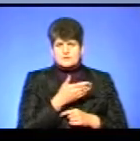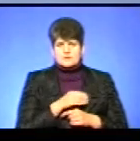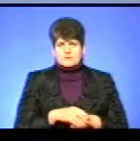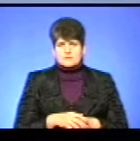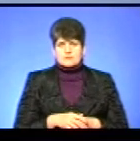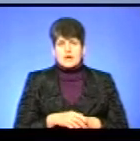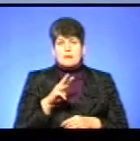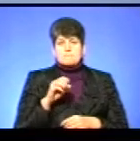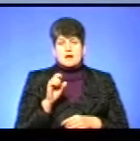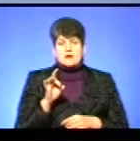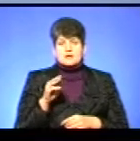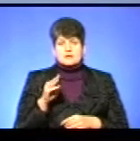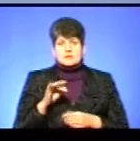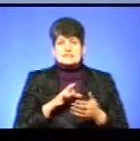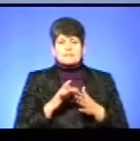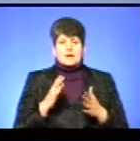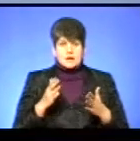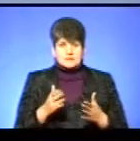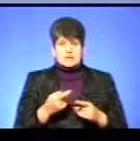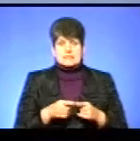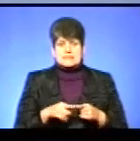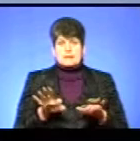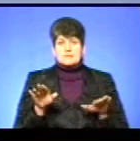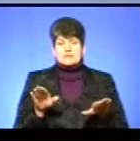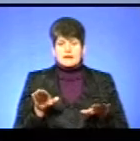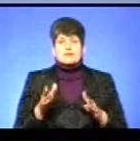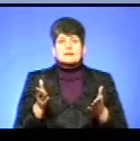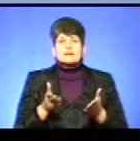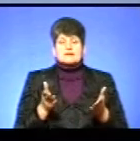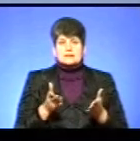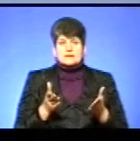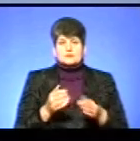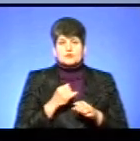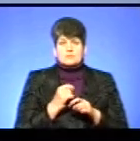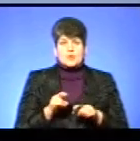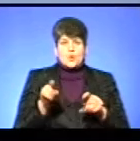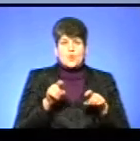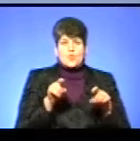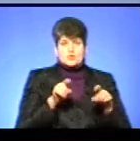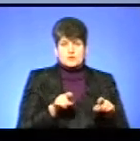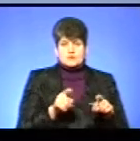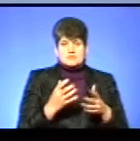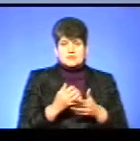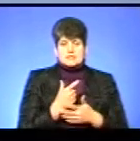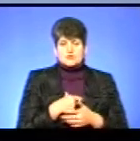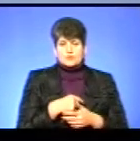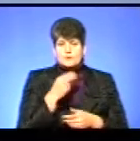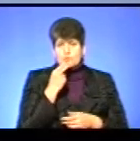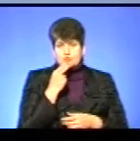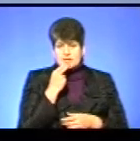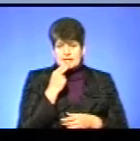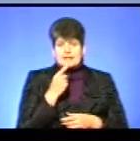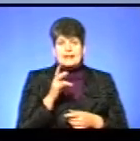Мартин Сріблястий це птах, котрий здійснює кочівлі для того, щоб знайти собі поживу. На